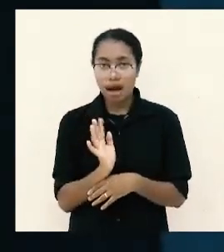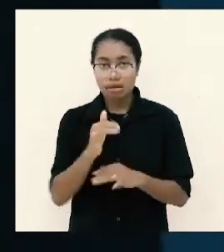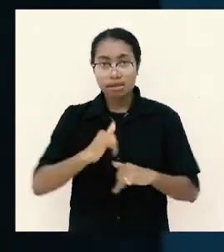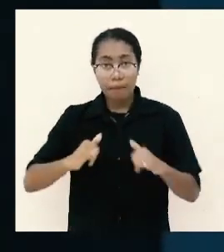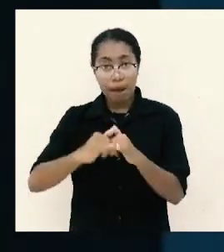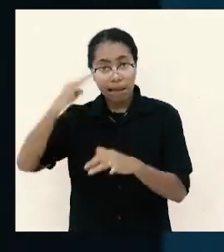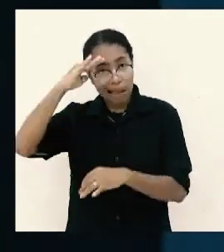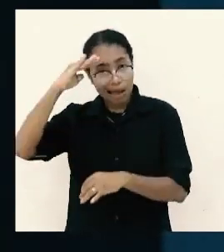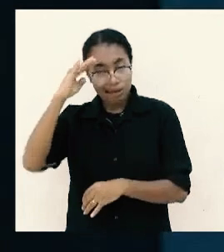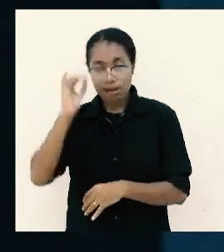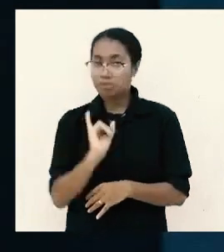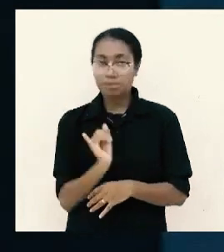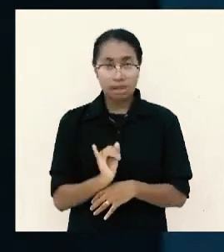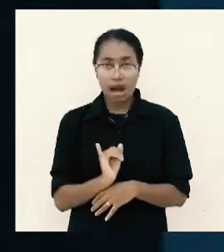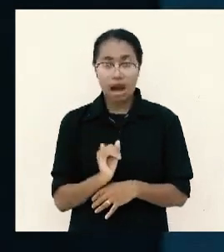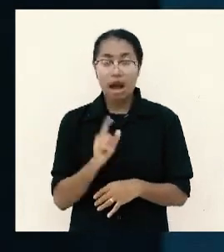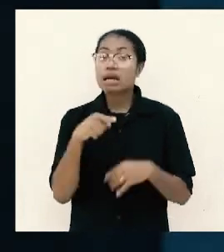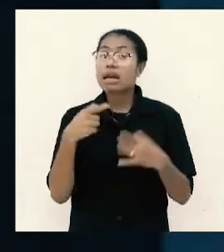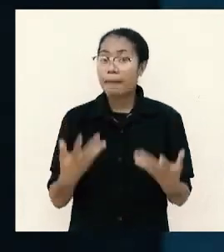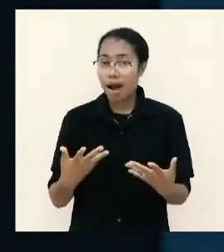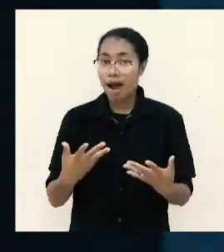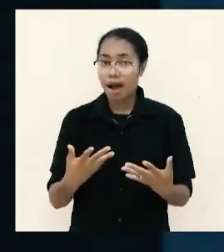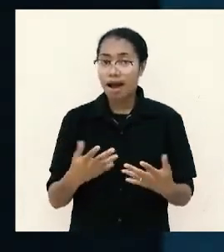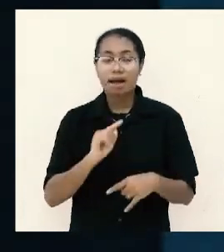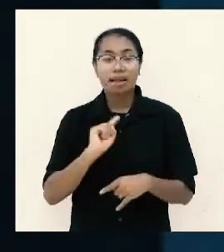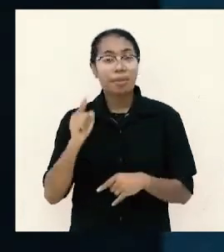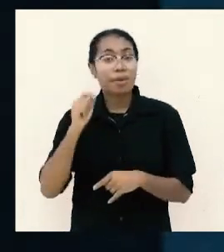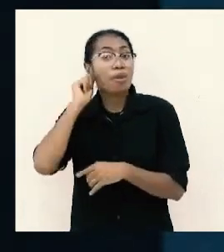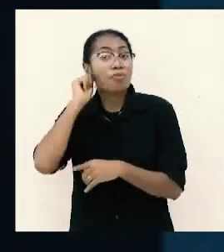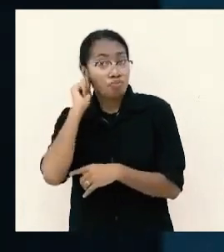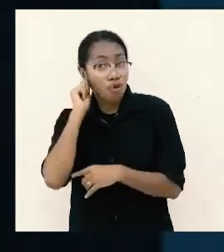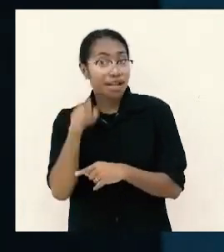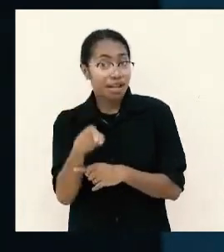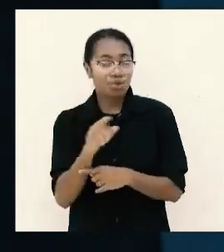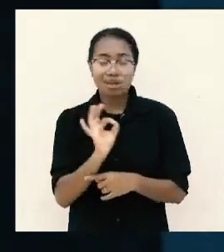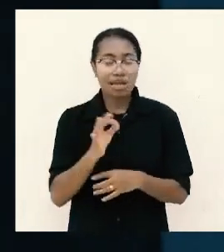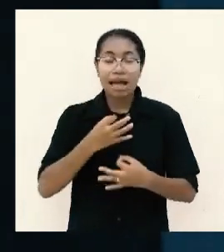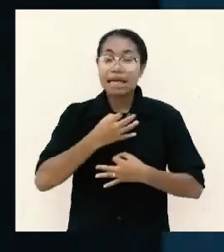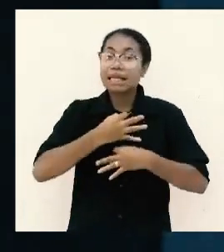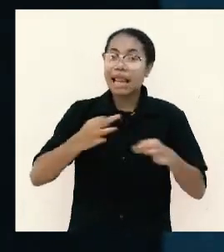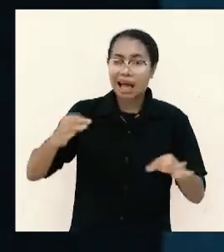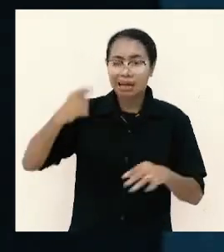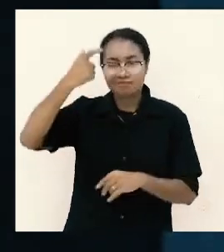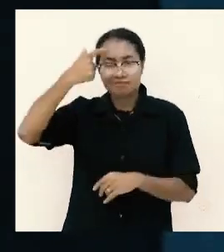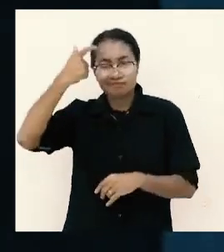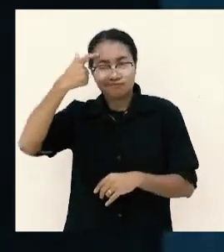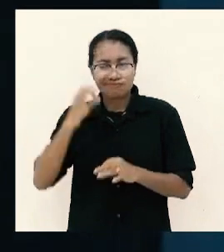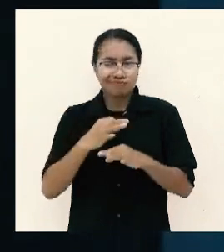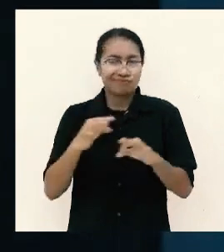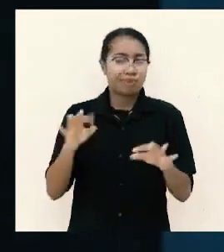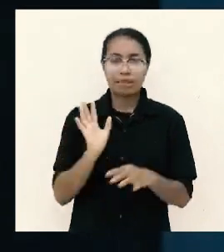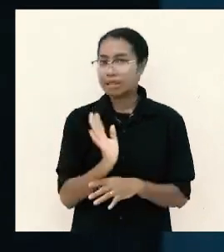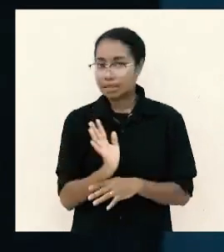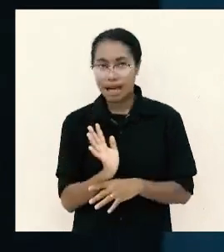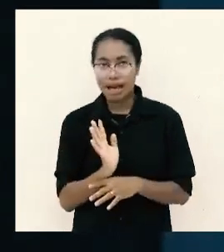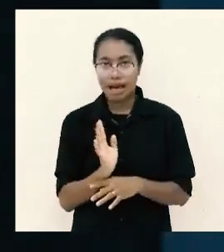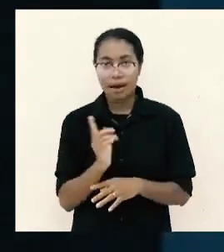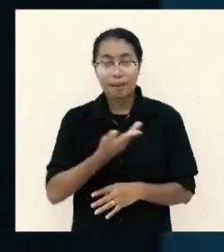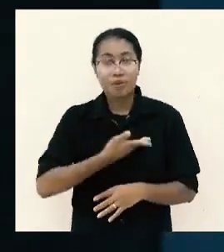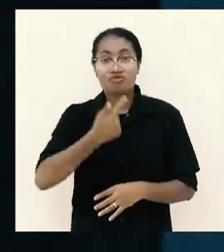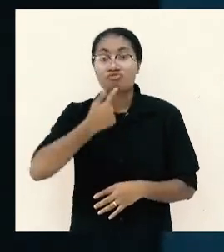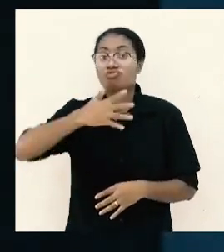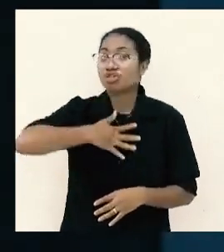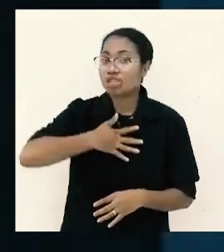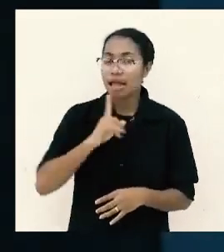-laki tapi biarpun begitu perempuan-perempuan ini tidak kehilangan akal untuk melayani Yesus yang mereka punya